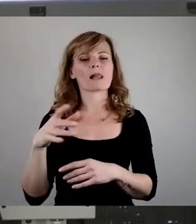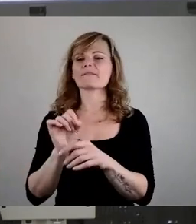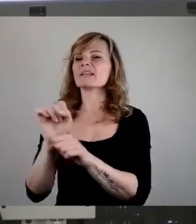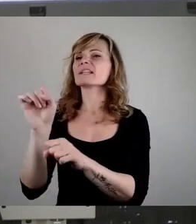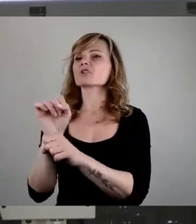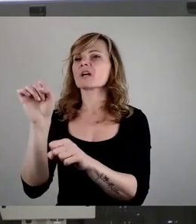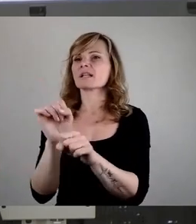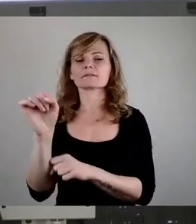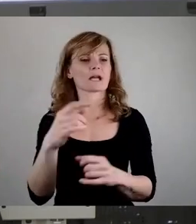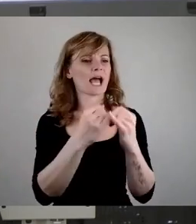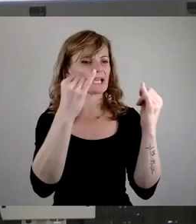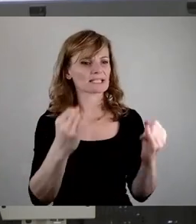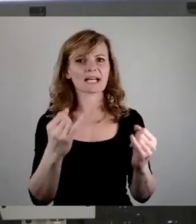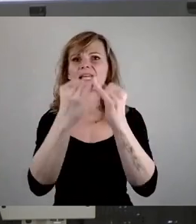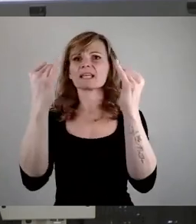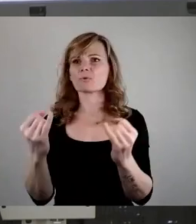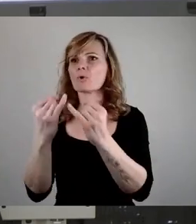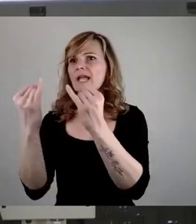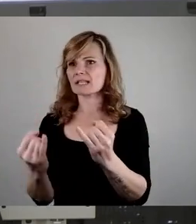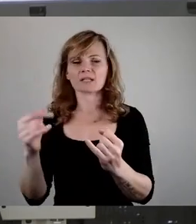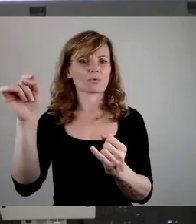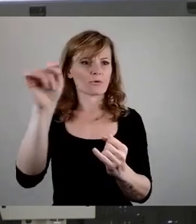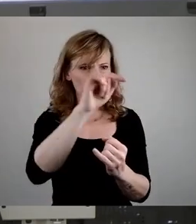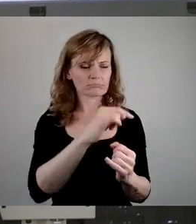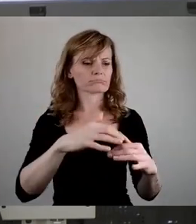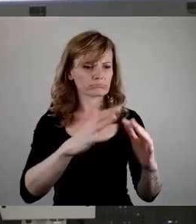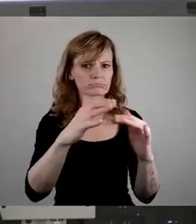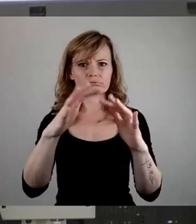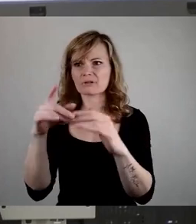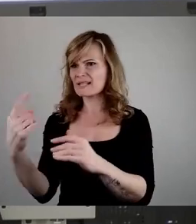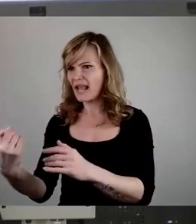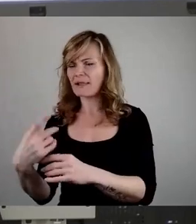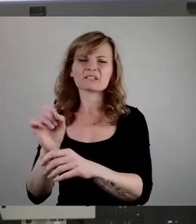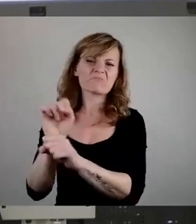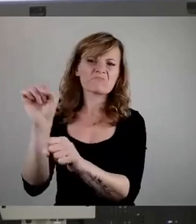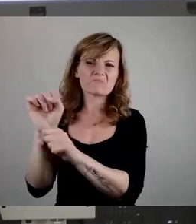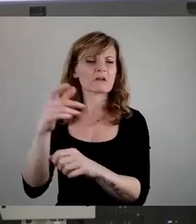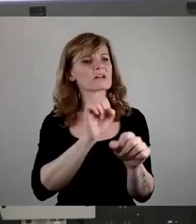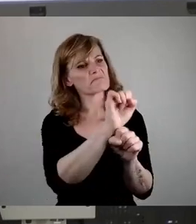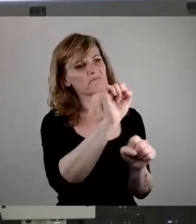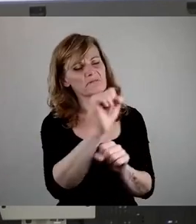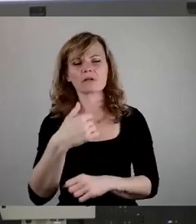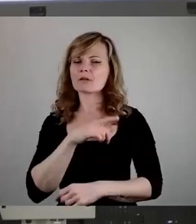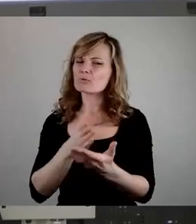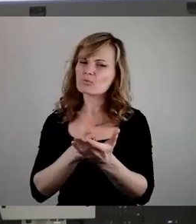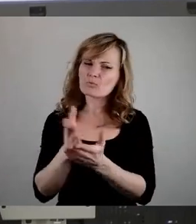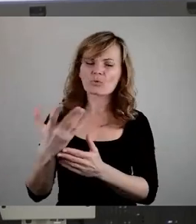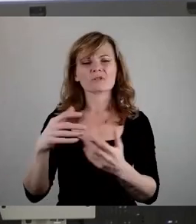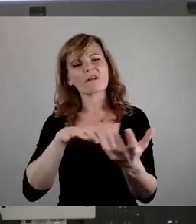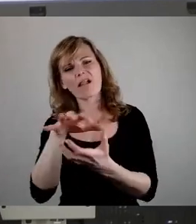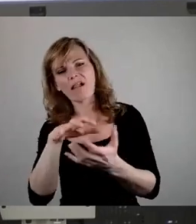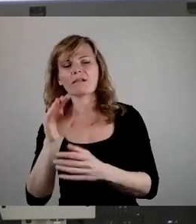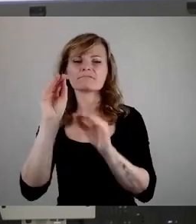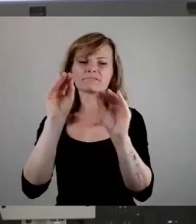werden, organisiert, laufen Krawallmacher, die nur zu einem kleinen Teil, auch als